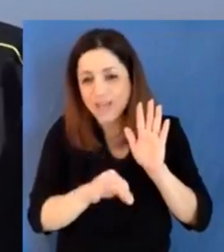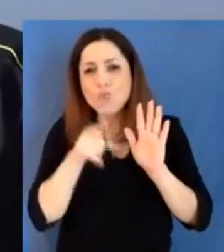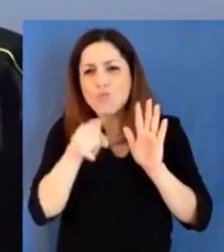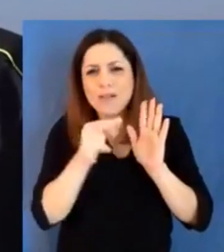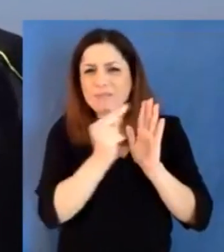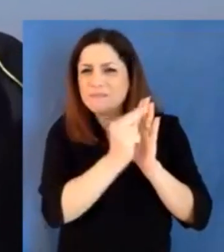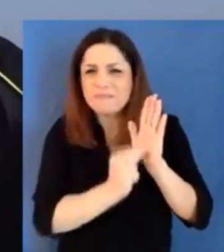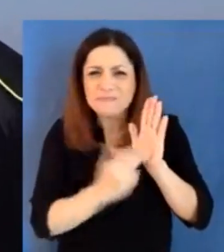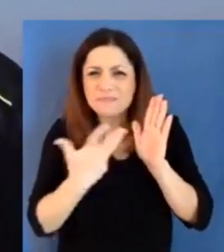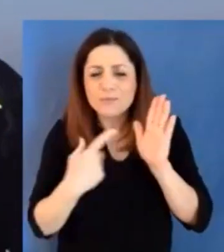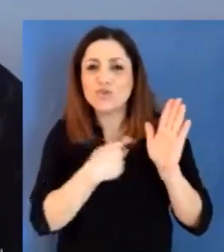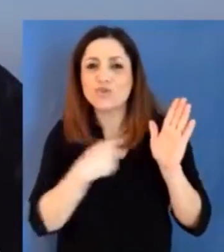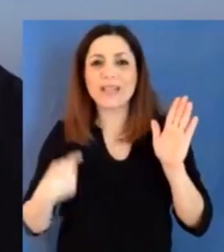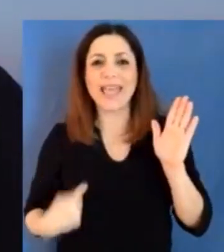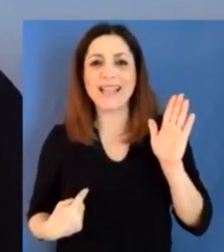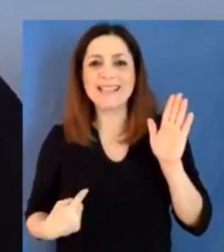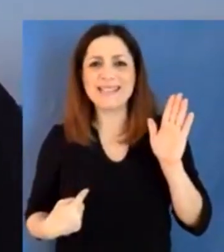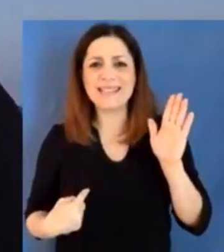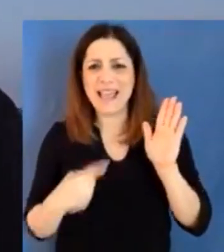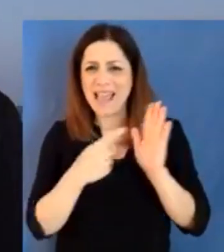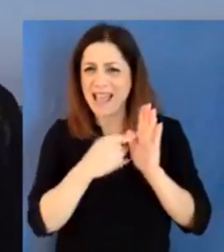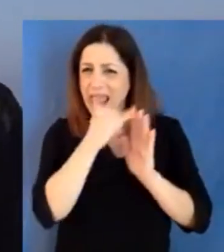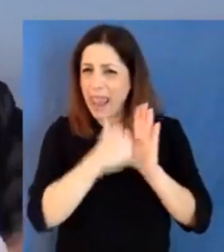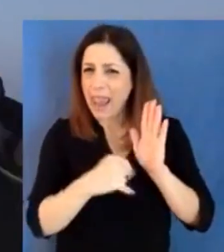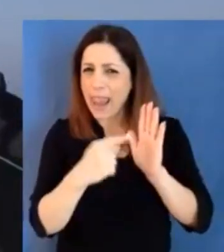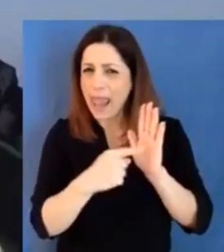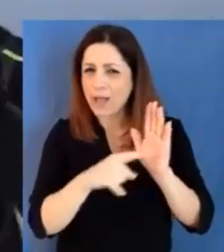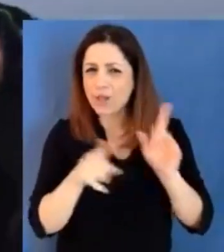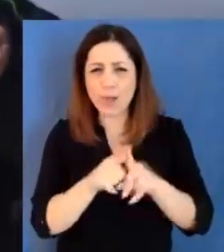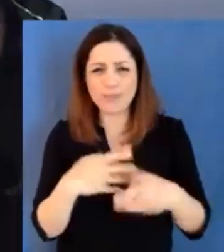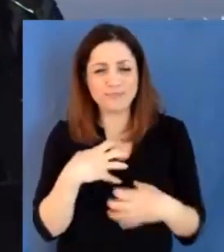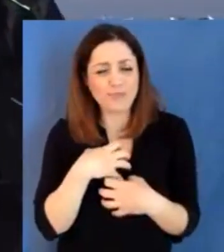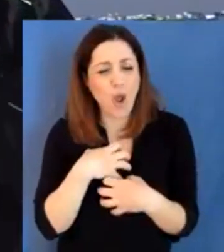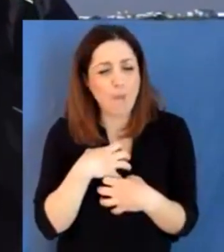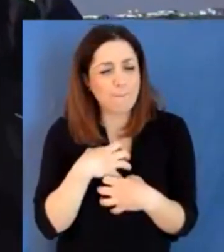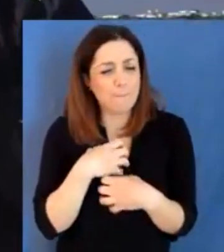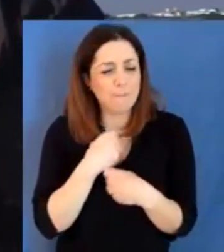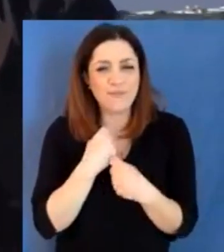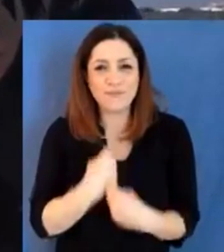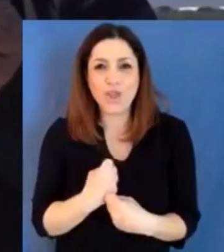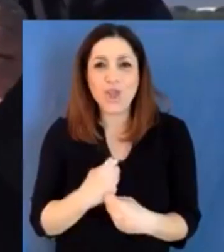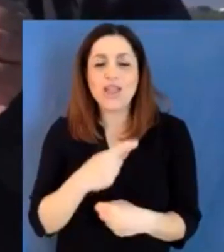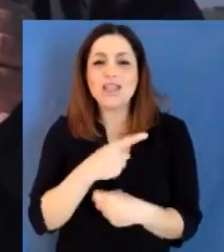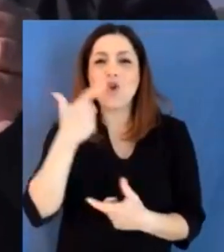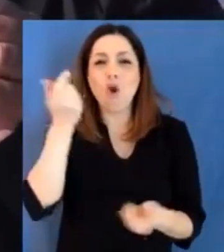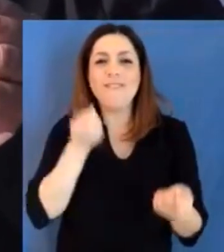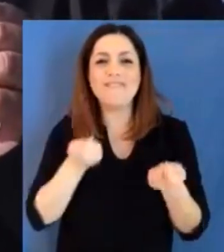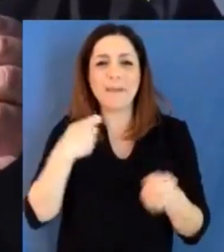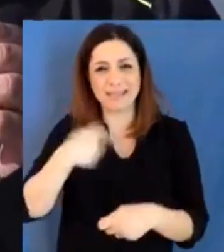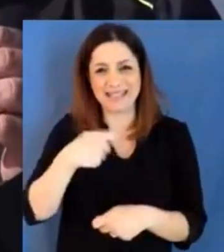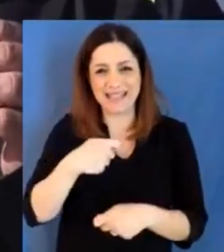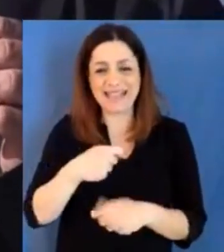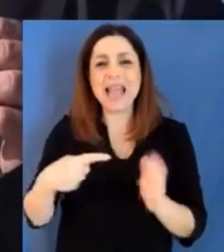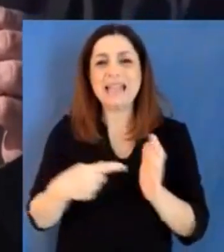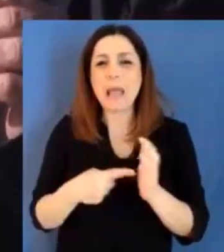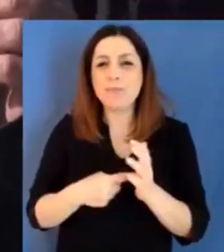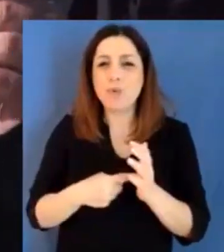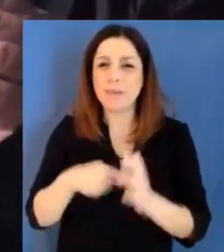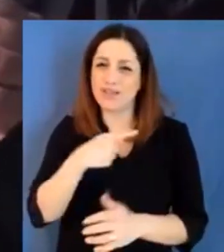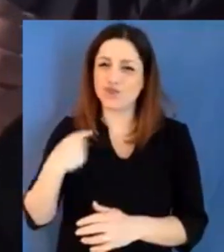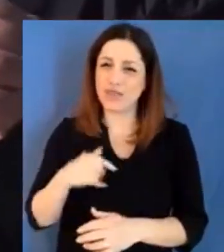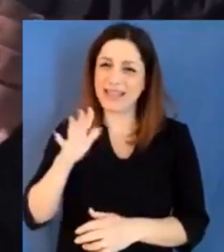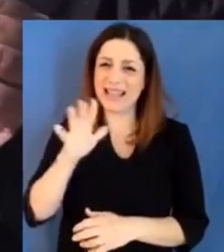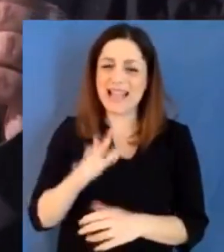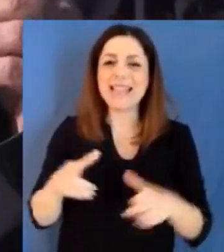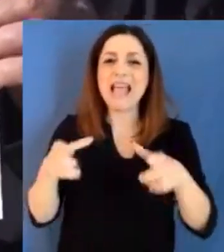Stato del Guangdong, della Repubblica Popolare Cinese, la volete vedere ancora? Ecco qua, scriveva che in